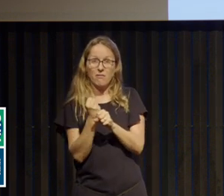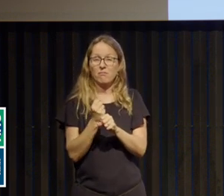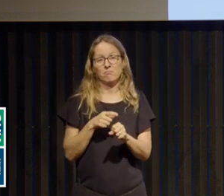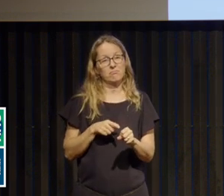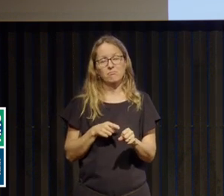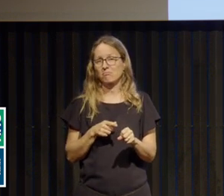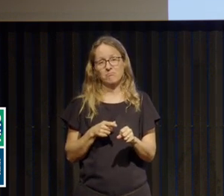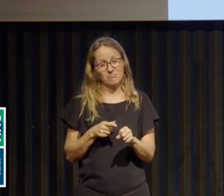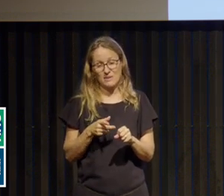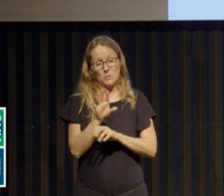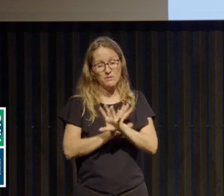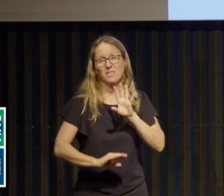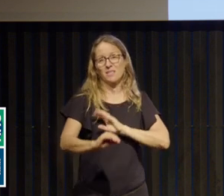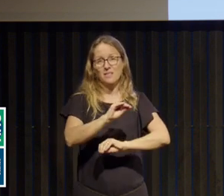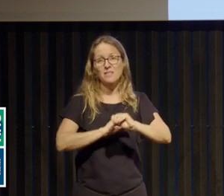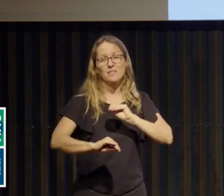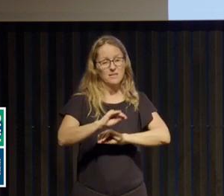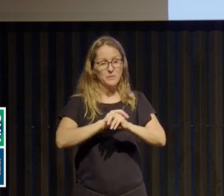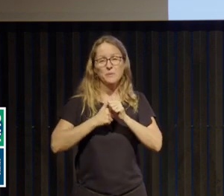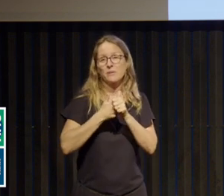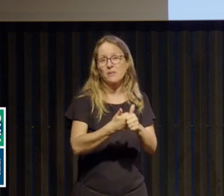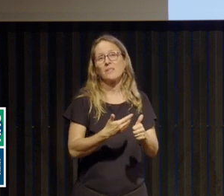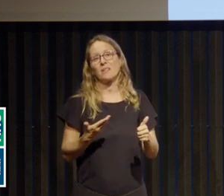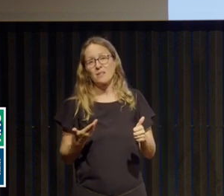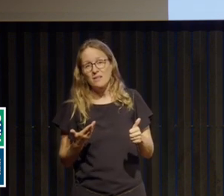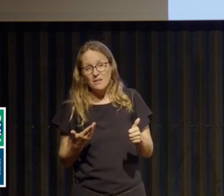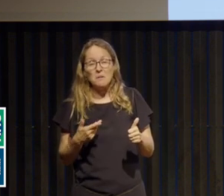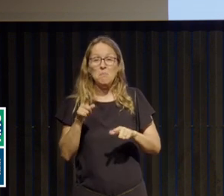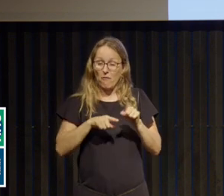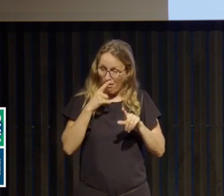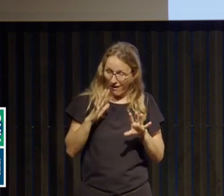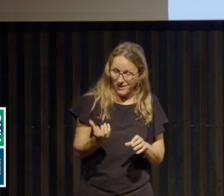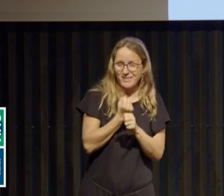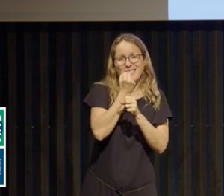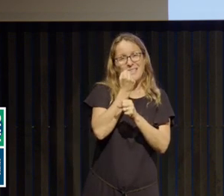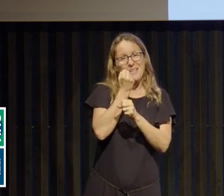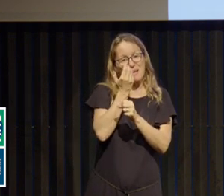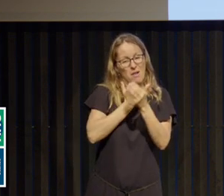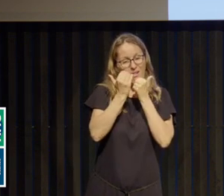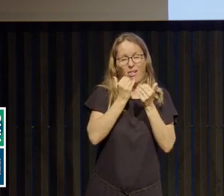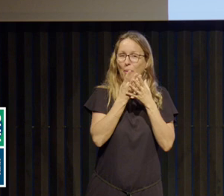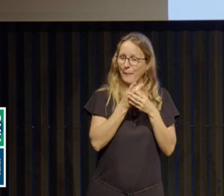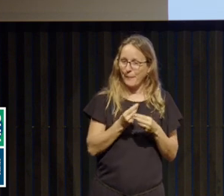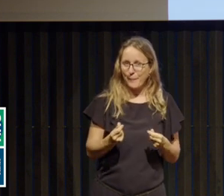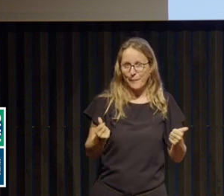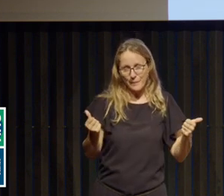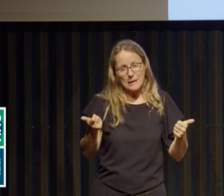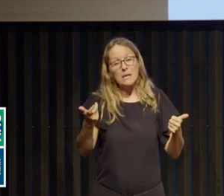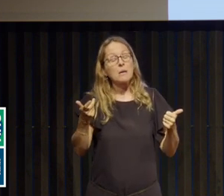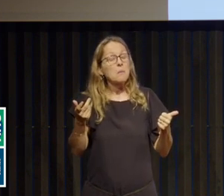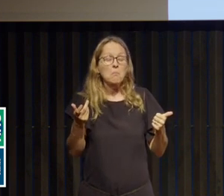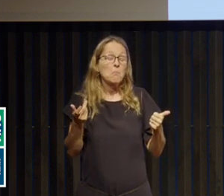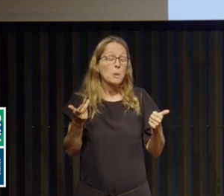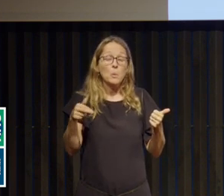soins ou de suivi ou de phases de rémission, mais après, les choses à l'occasion